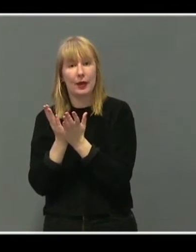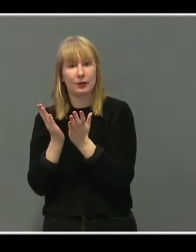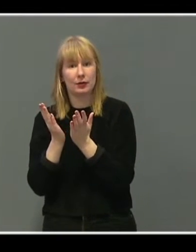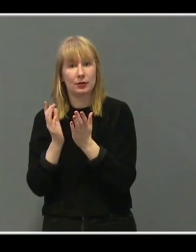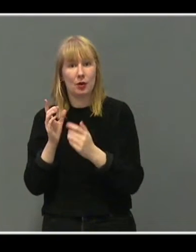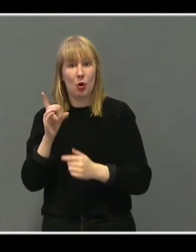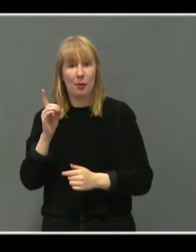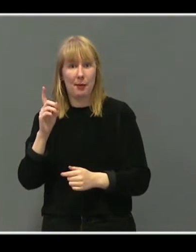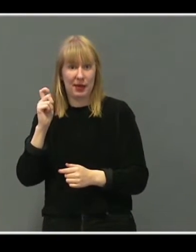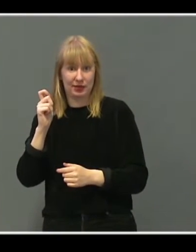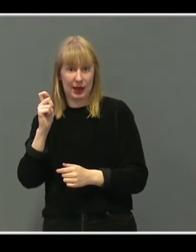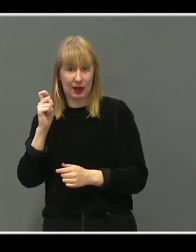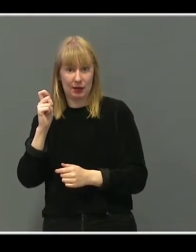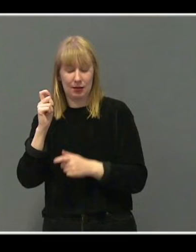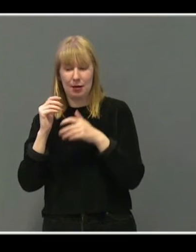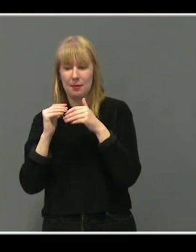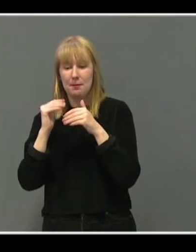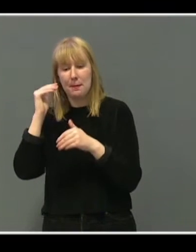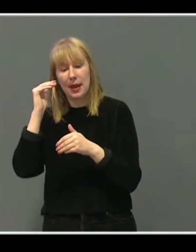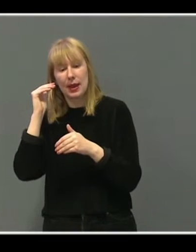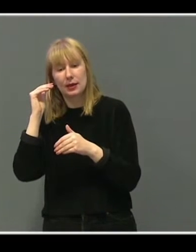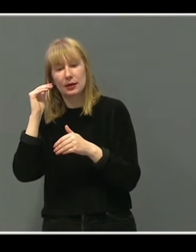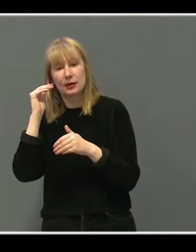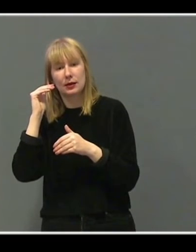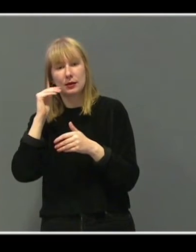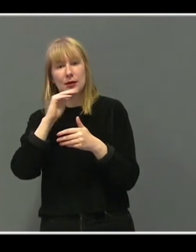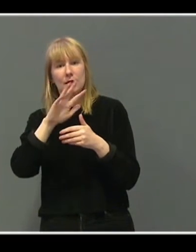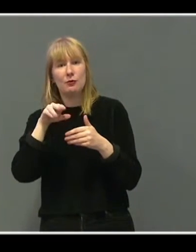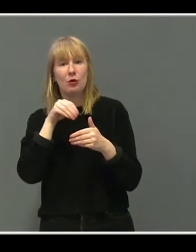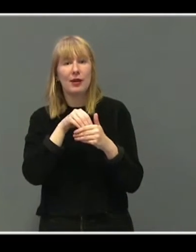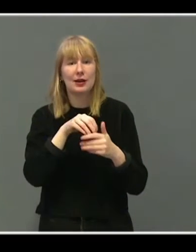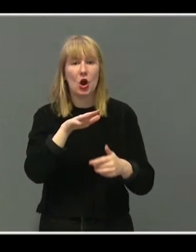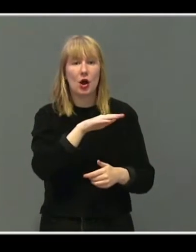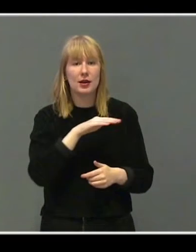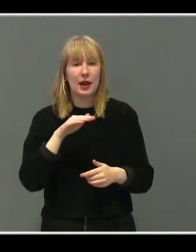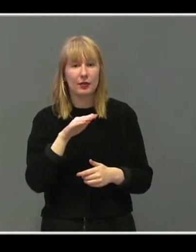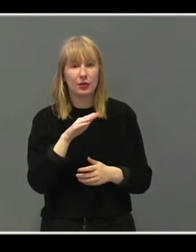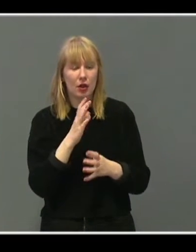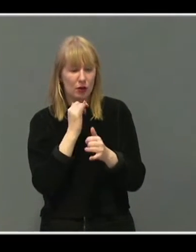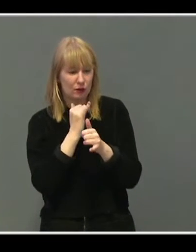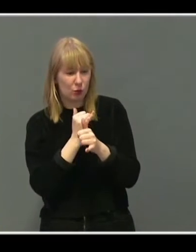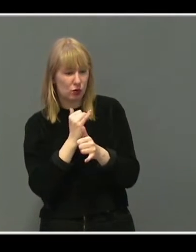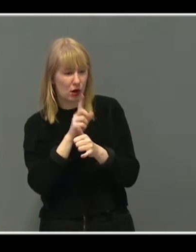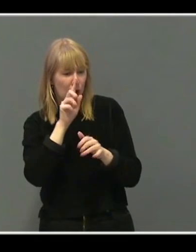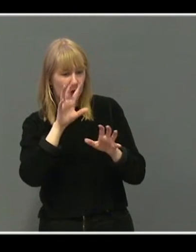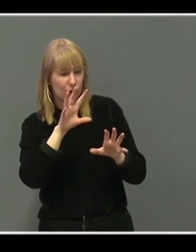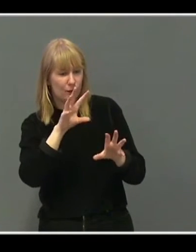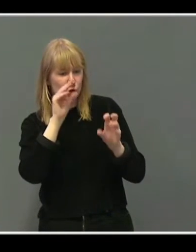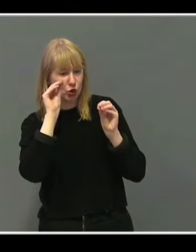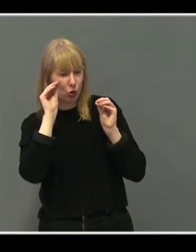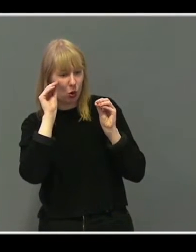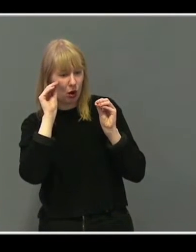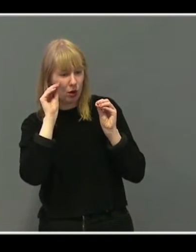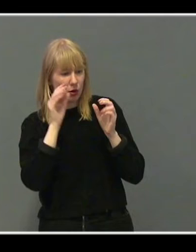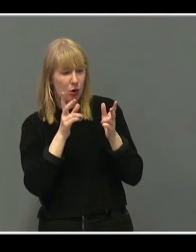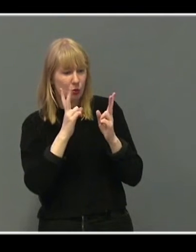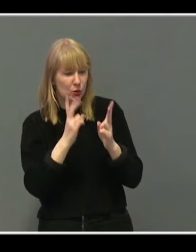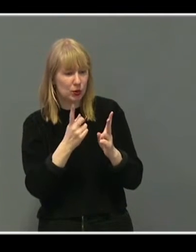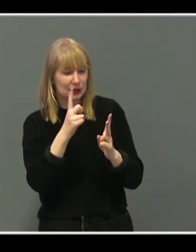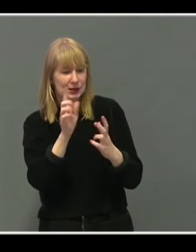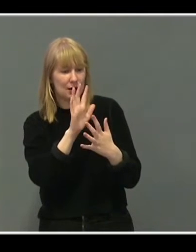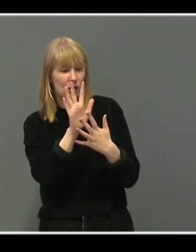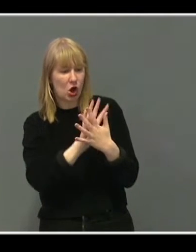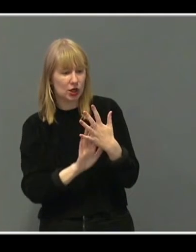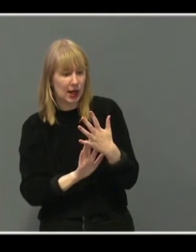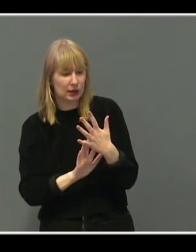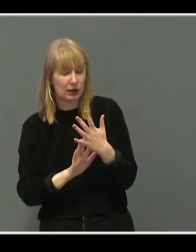PP-tjenesten bør også gå inn i denne arenaen og se hvordan de kan forstå det, men bruke det til kartlegging, og